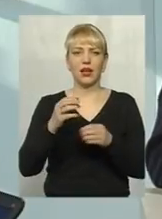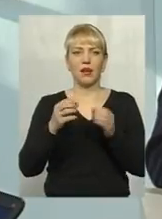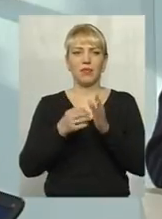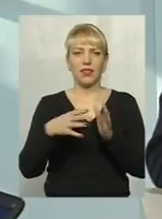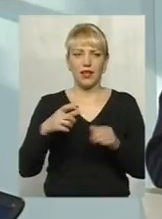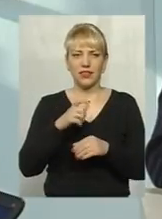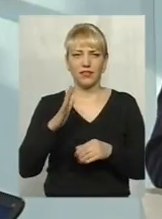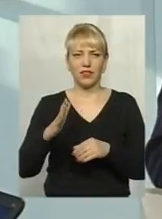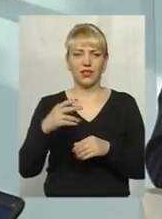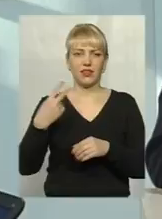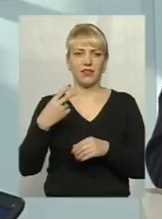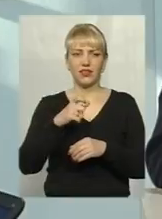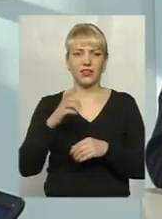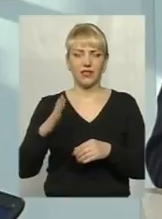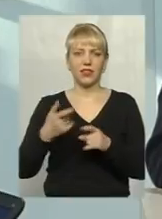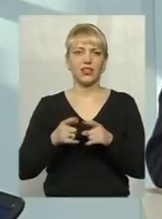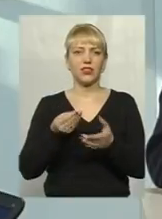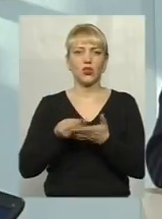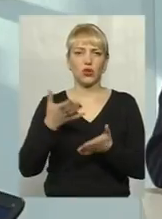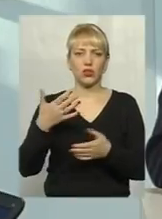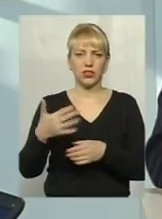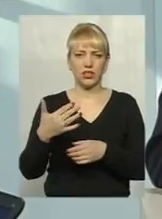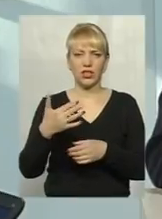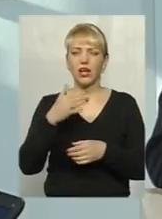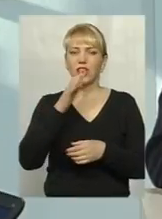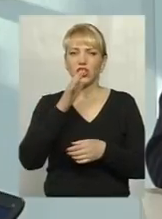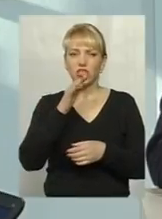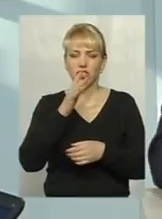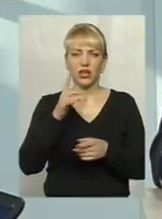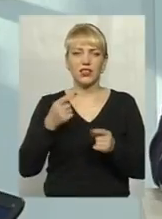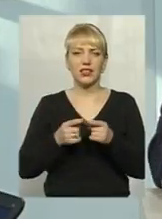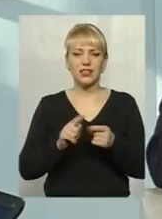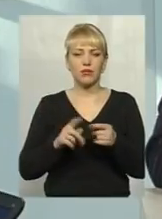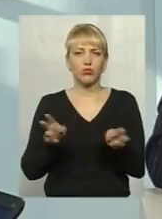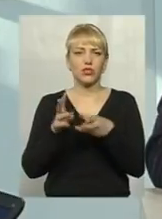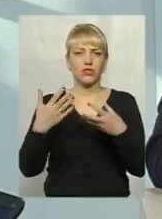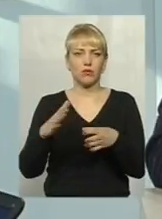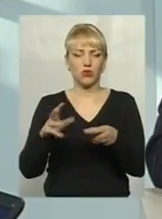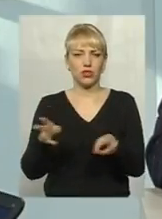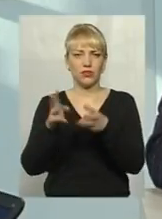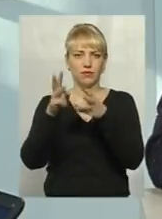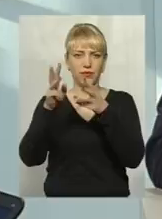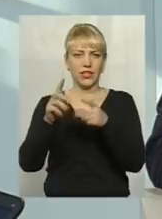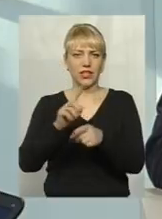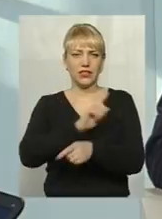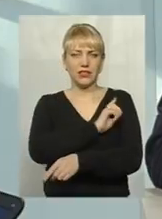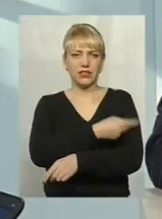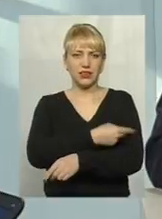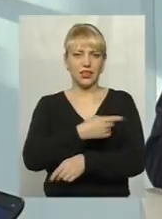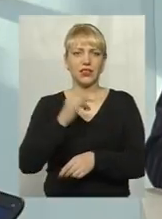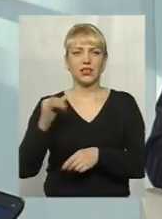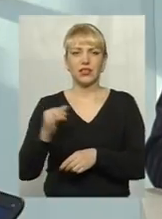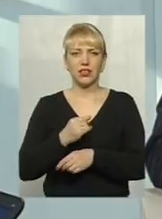звичайно, дорогоцінний час, який втрачається на те, що пожежа переростає в неконтрольовану і вже